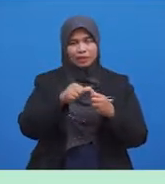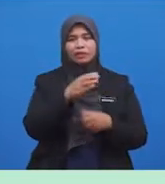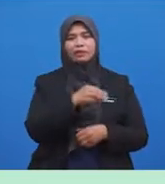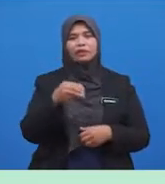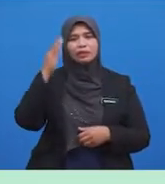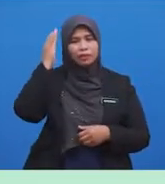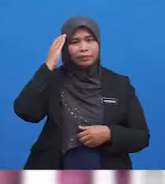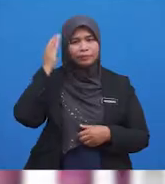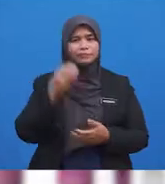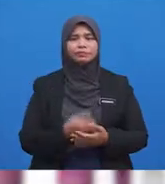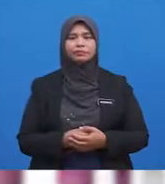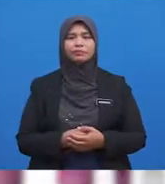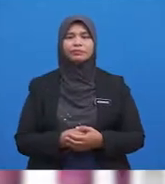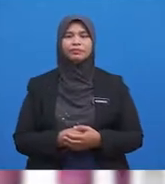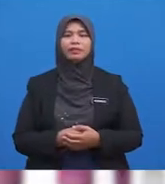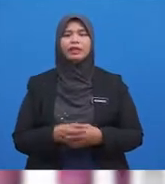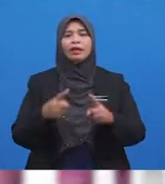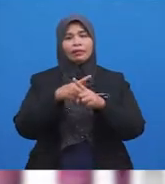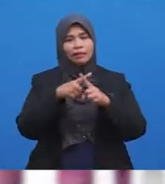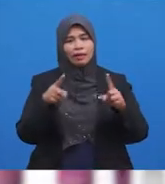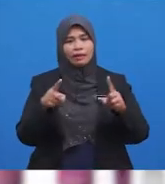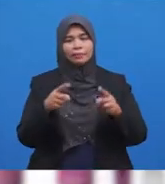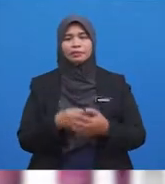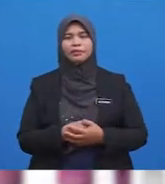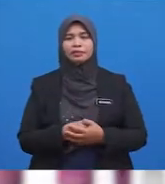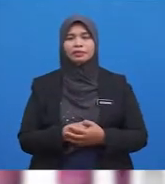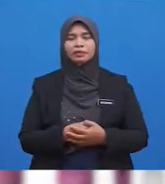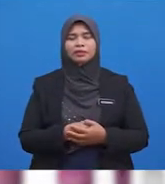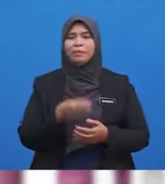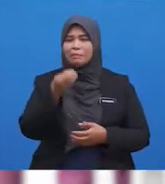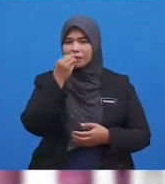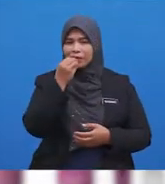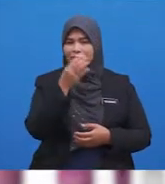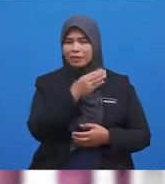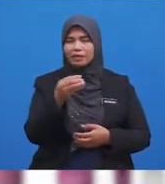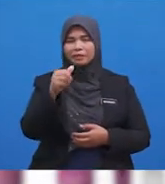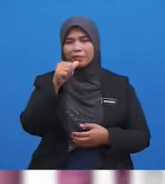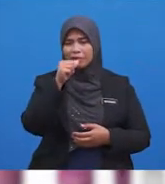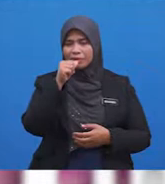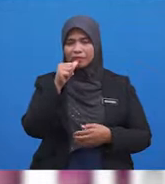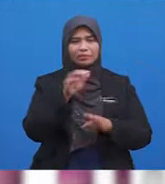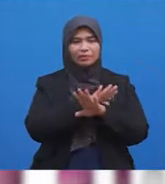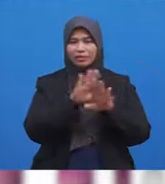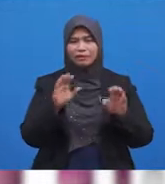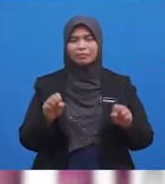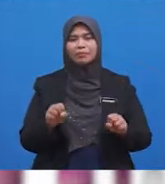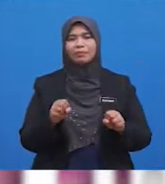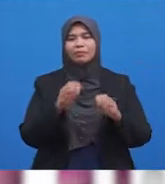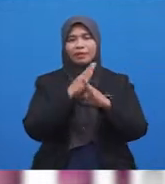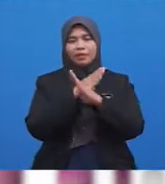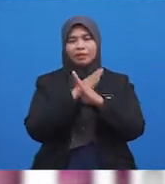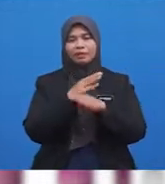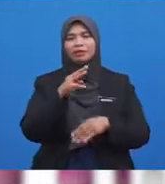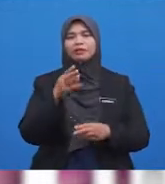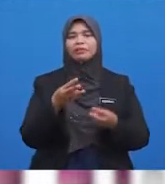Tahu Tapi Makan Dan Minum Tidak Membatalkan